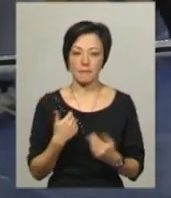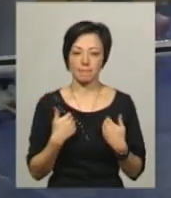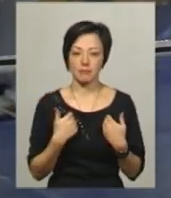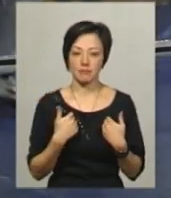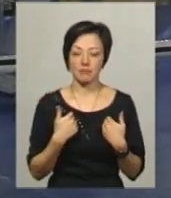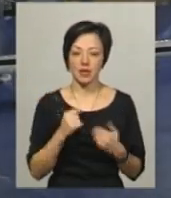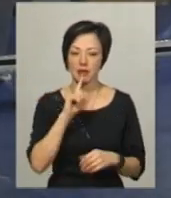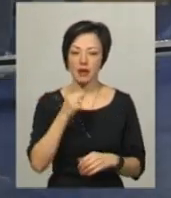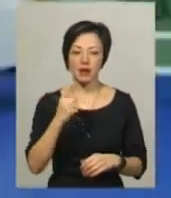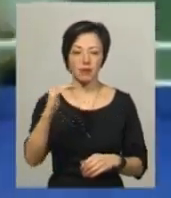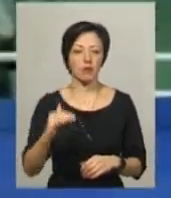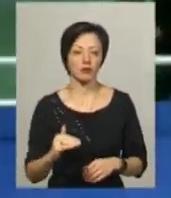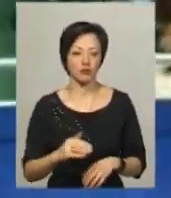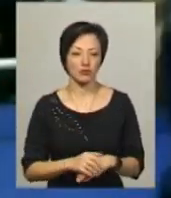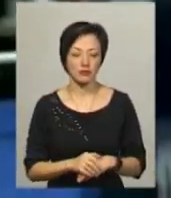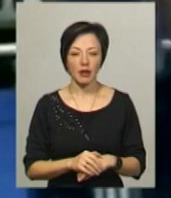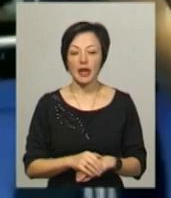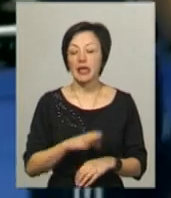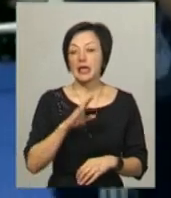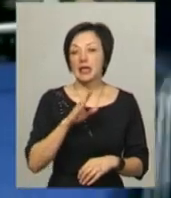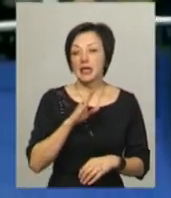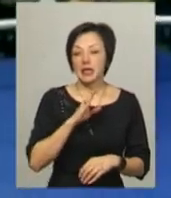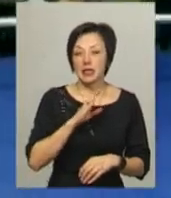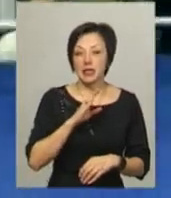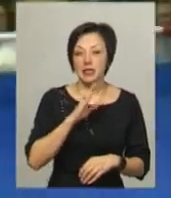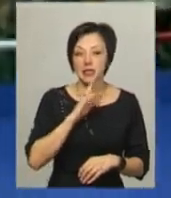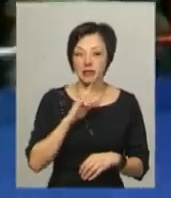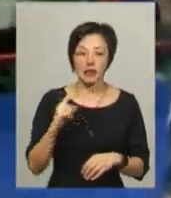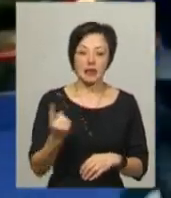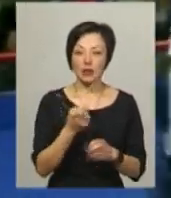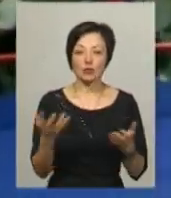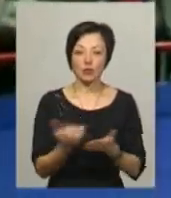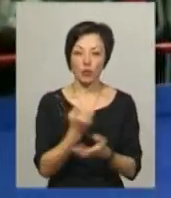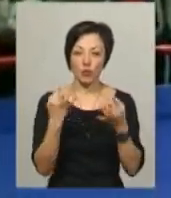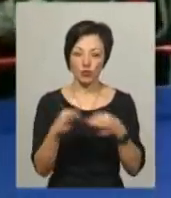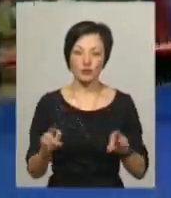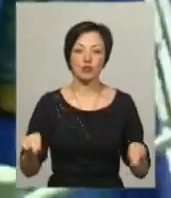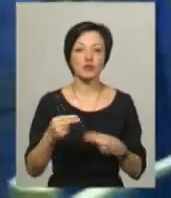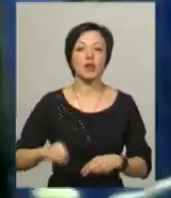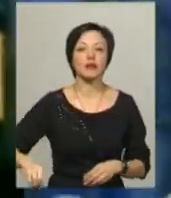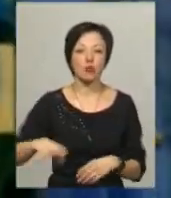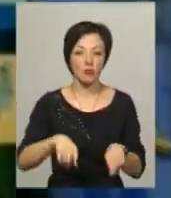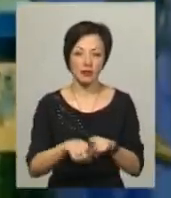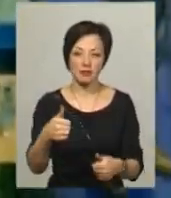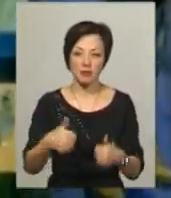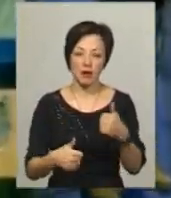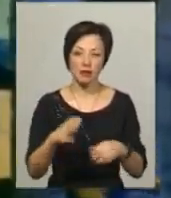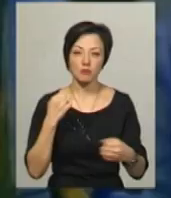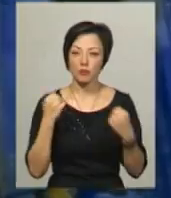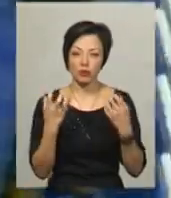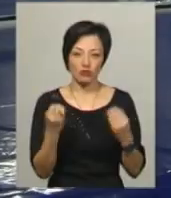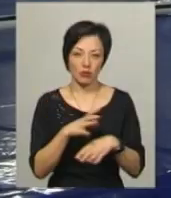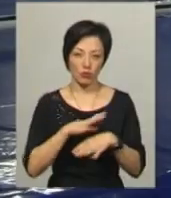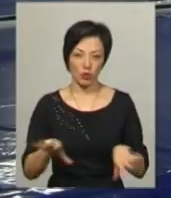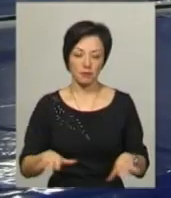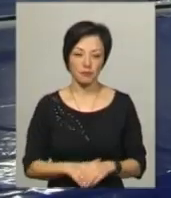на рік младше. Ауріка – єдина з трьох боксерів цієї школи, хто здобув путівку на чемпіонат Європи. На таких змаганнях спортсменка ще не була.